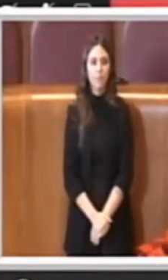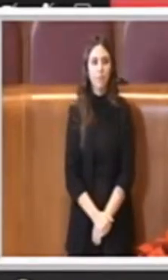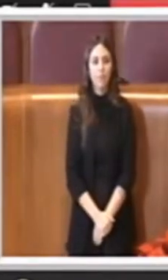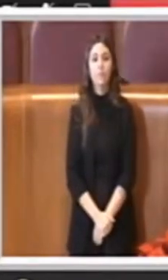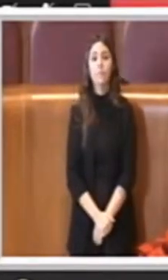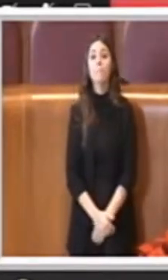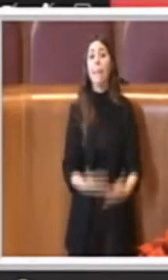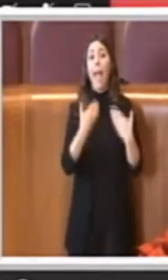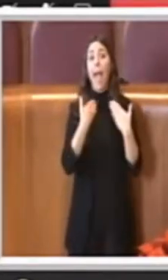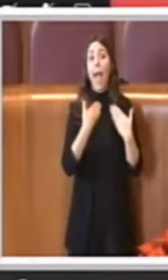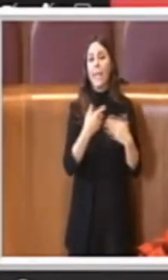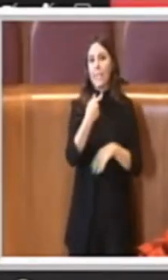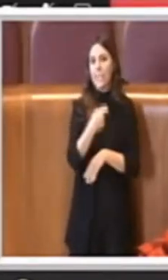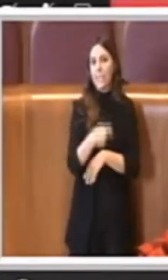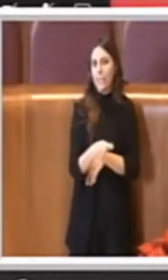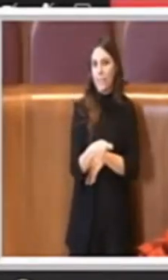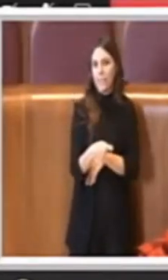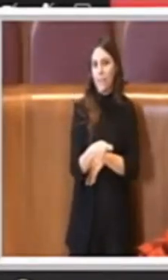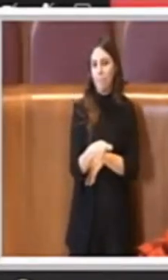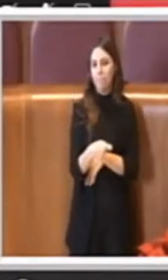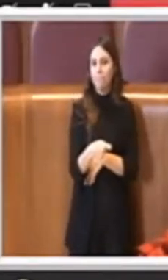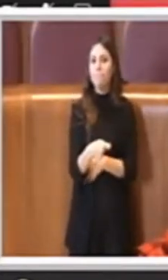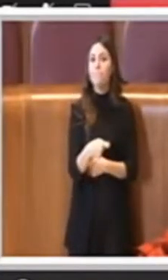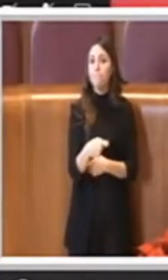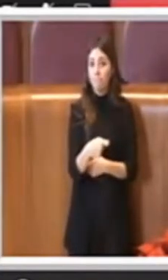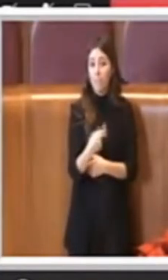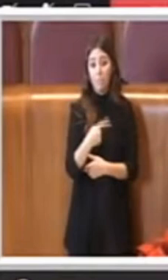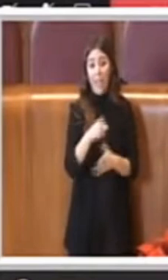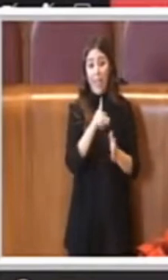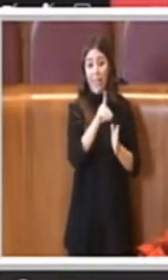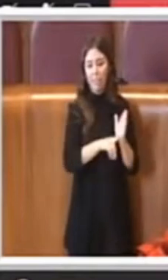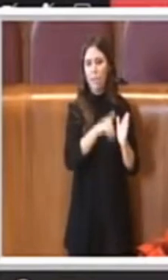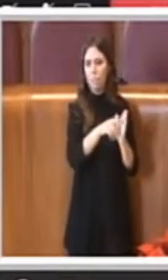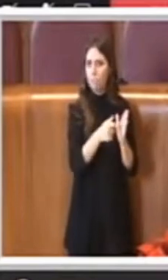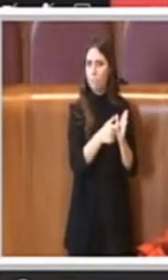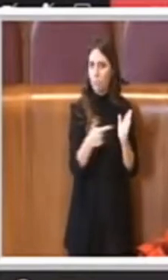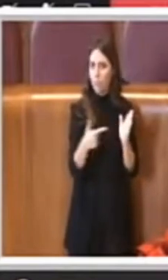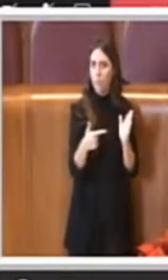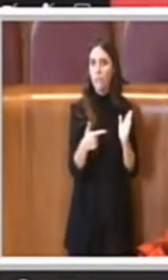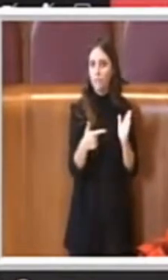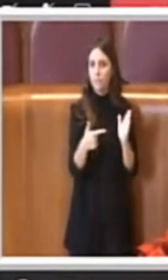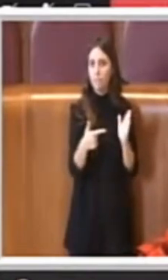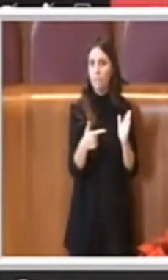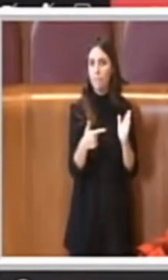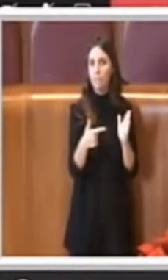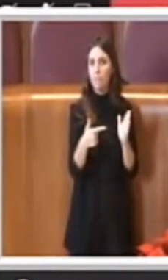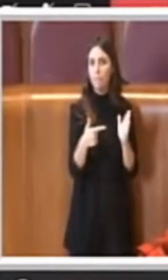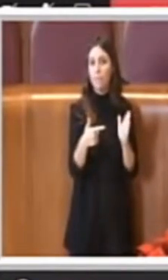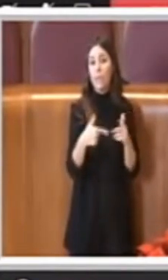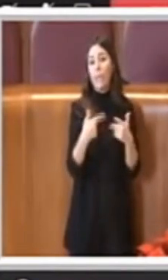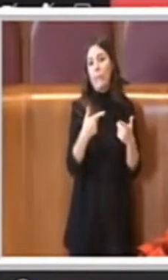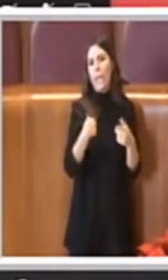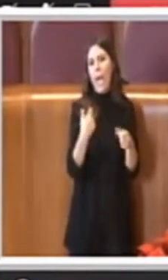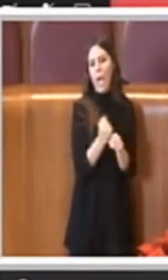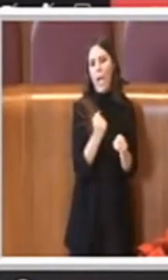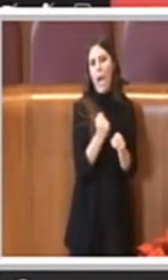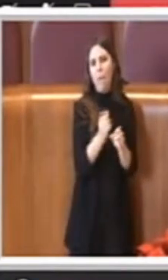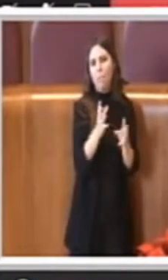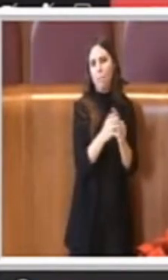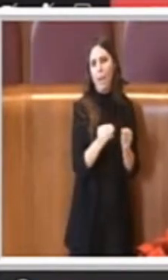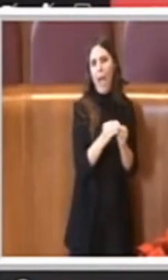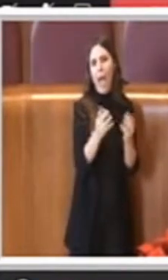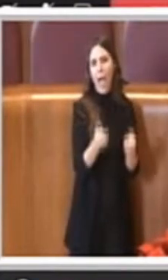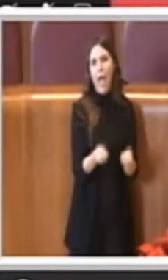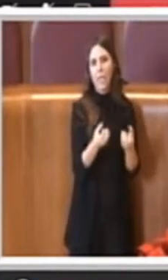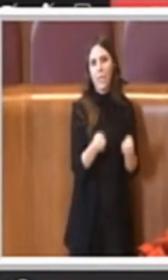Grazie Presidente, questa importante delibera dà finalmente attuazione, appunto come ha detto